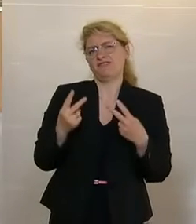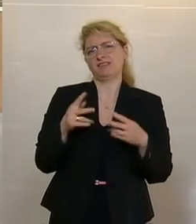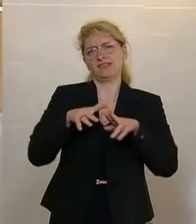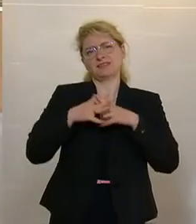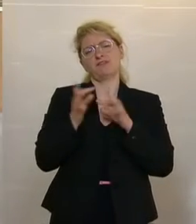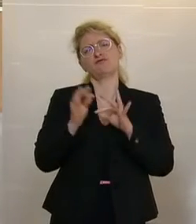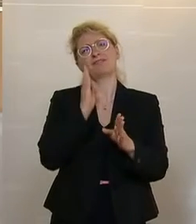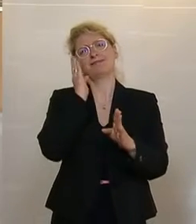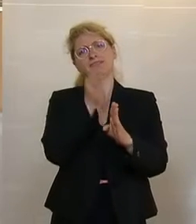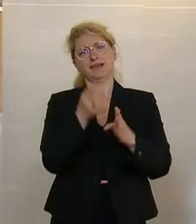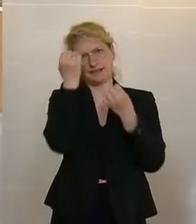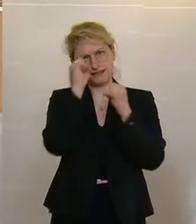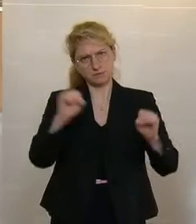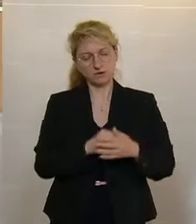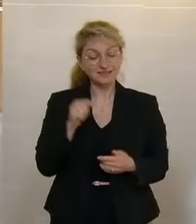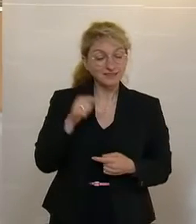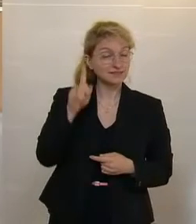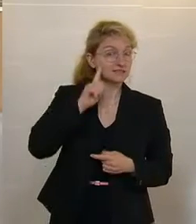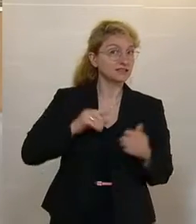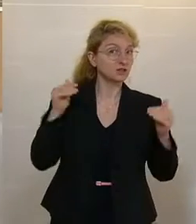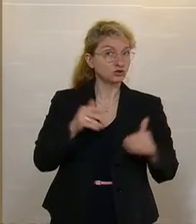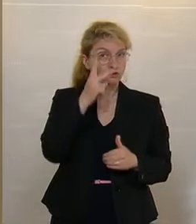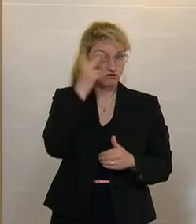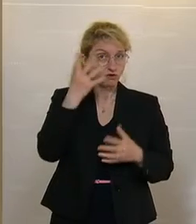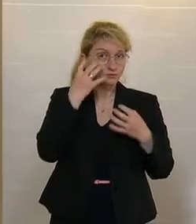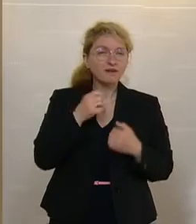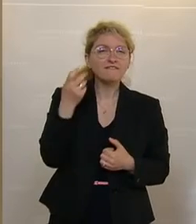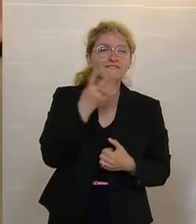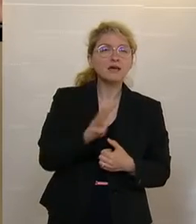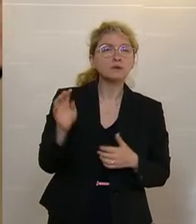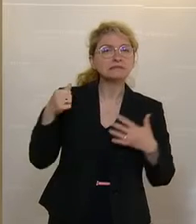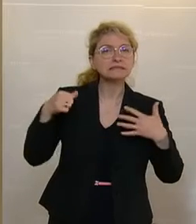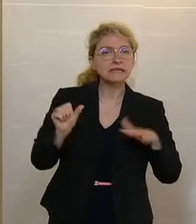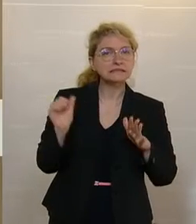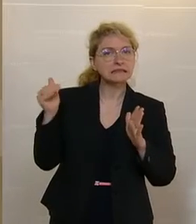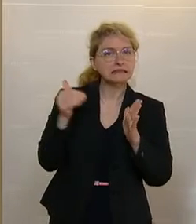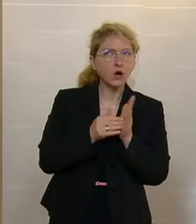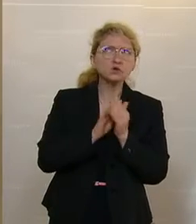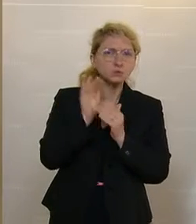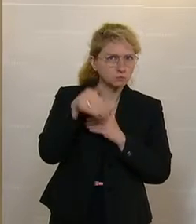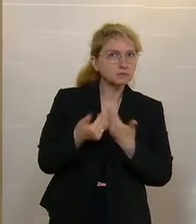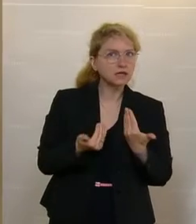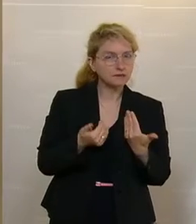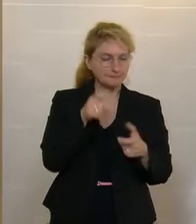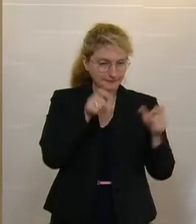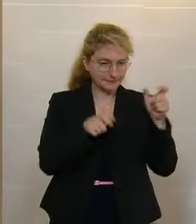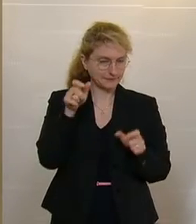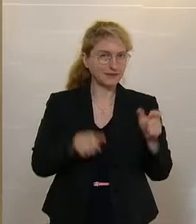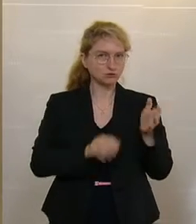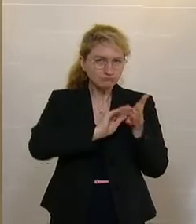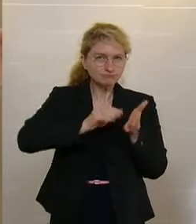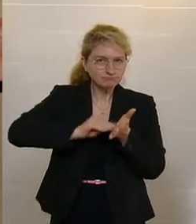Demokratie. Dieses Tierschutzvolksbegehren haben 416.000, mehr als 416.000 Menschen